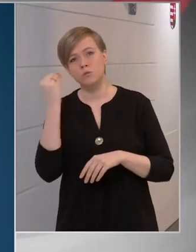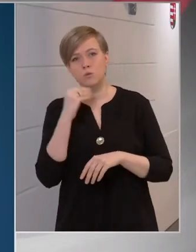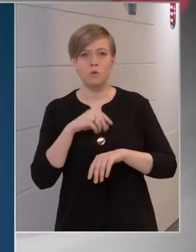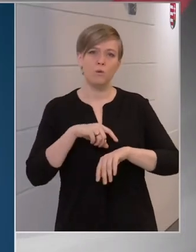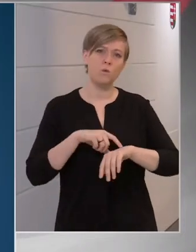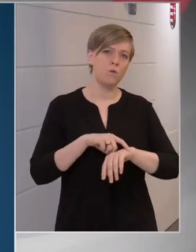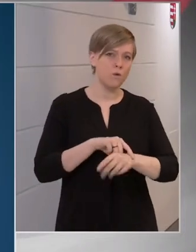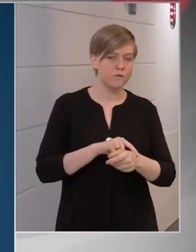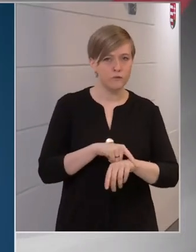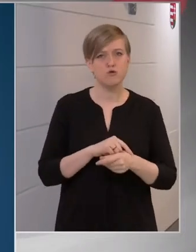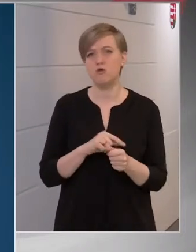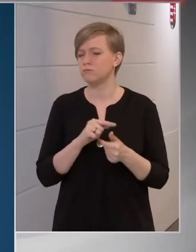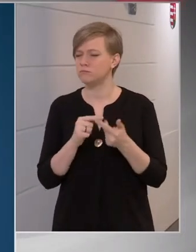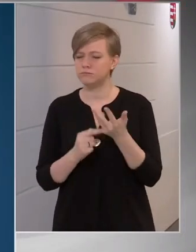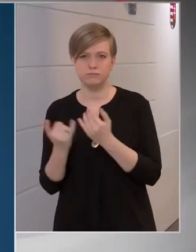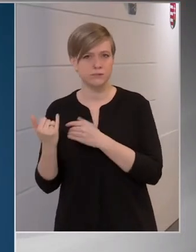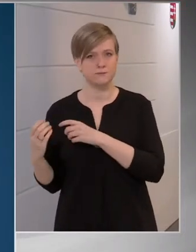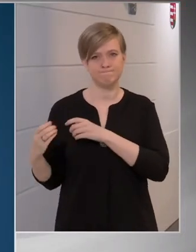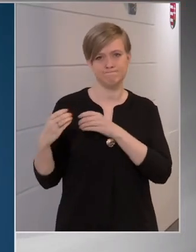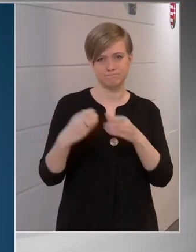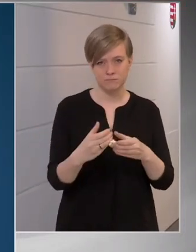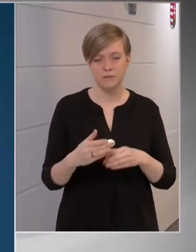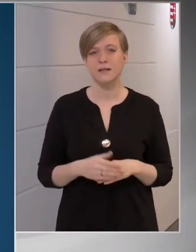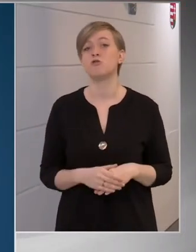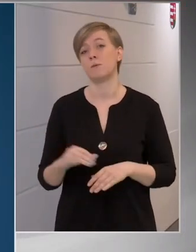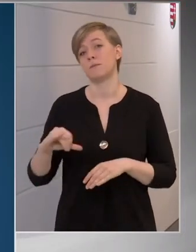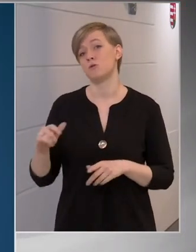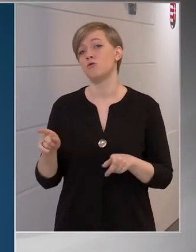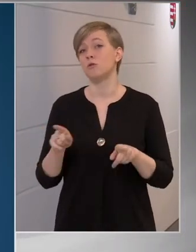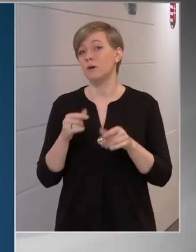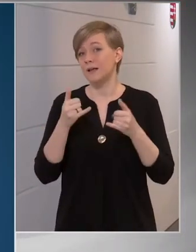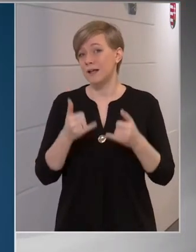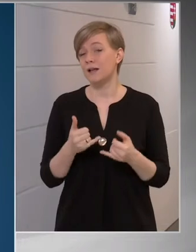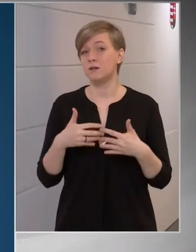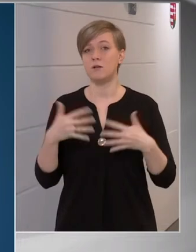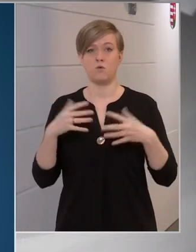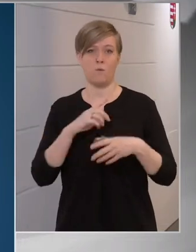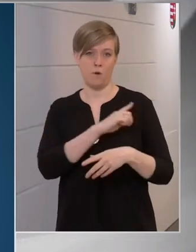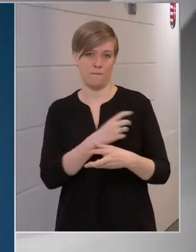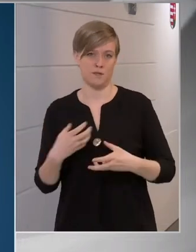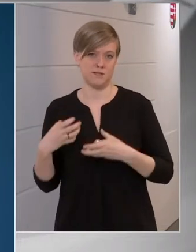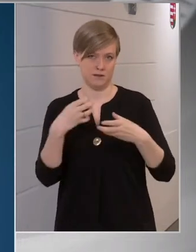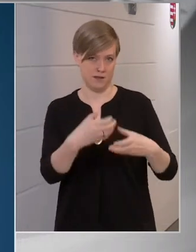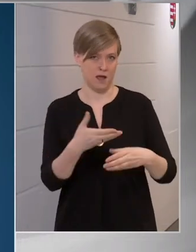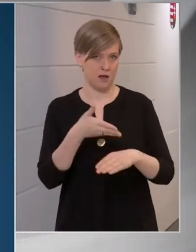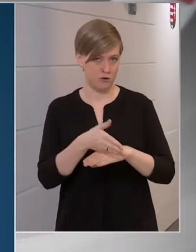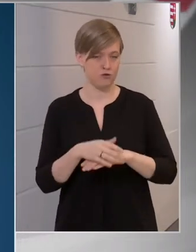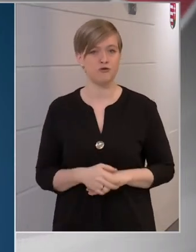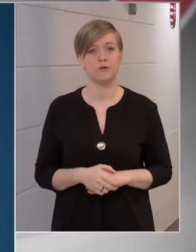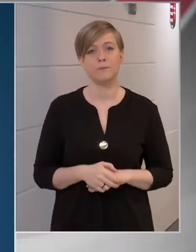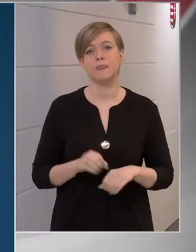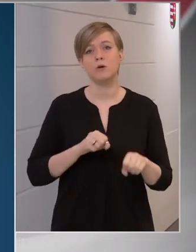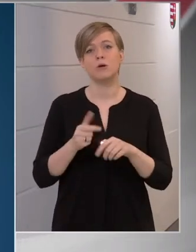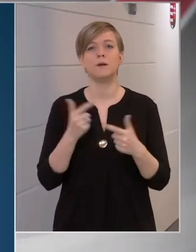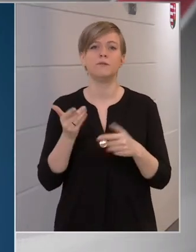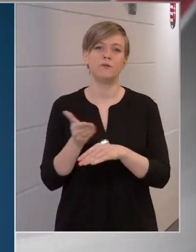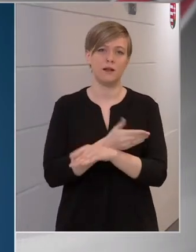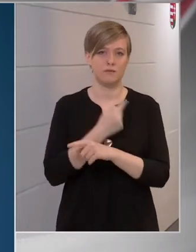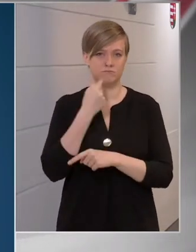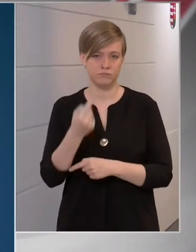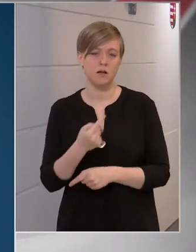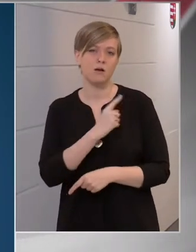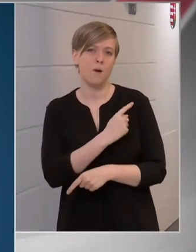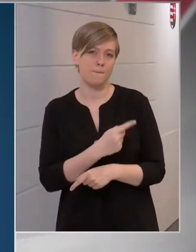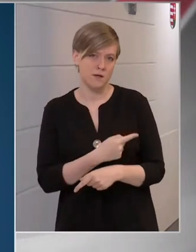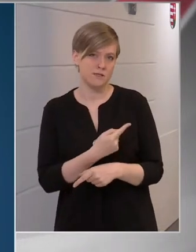éppen ezért csatasorba álltak, és biztosítható, hogy a leginél lényegesen nagyobb kapacitás is. A kormányinfo elején ismertettem a